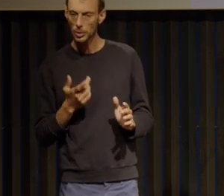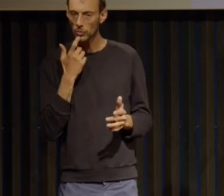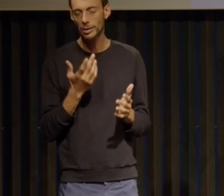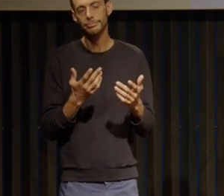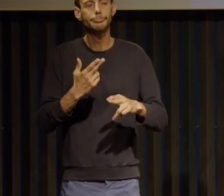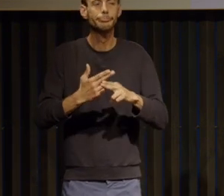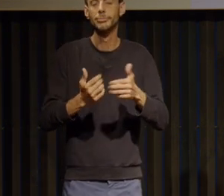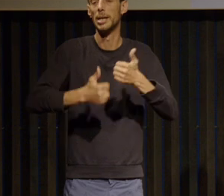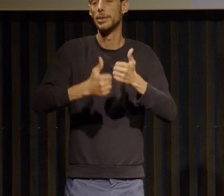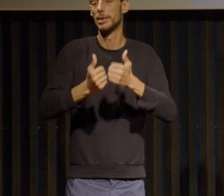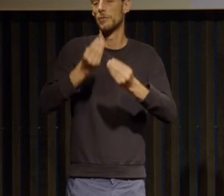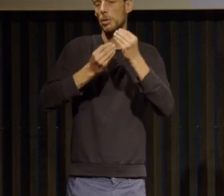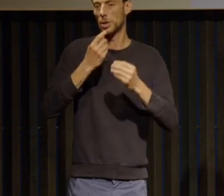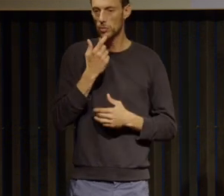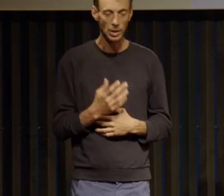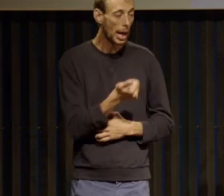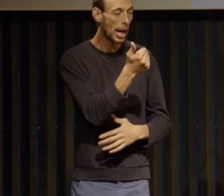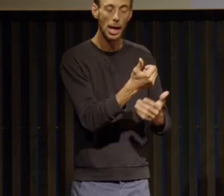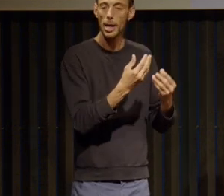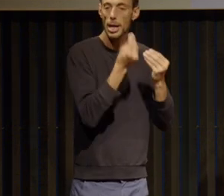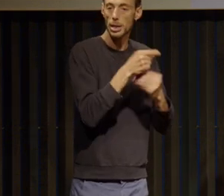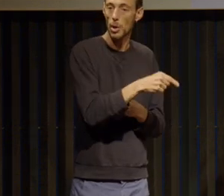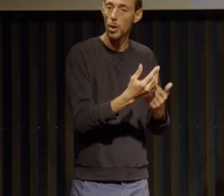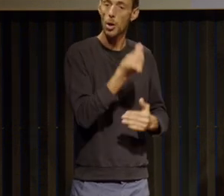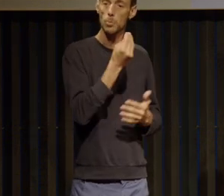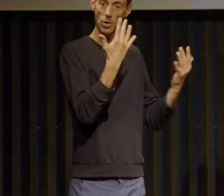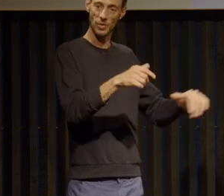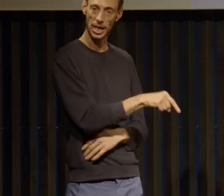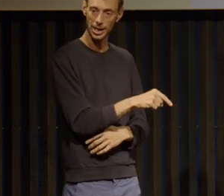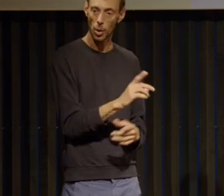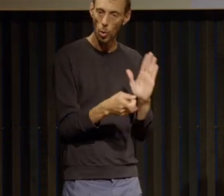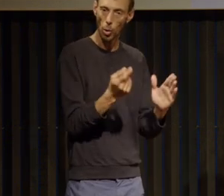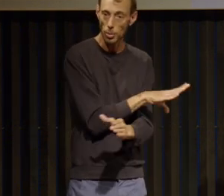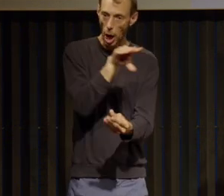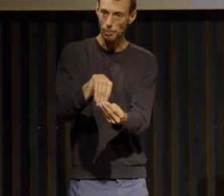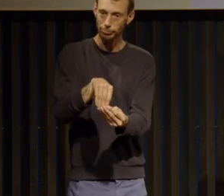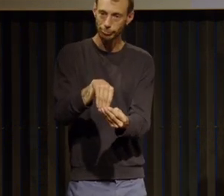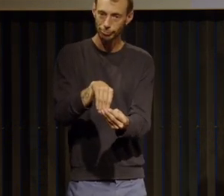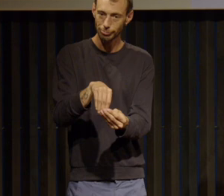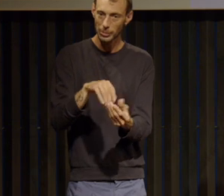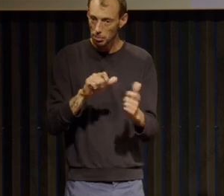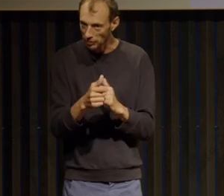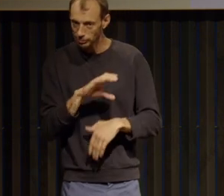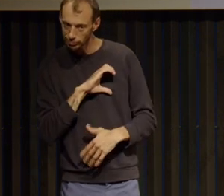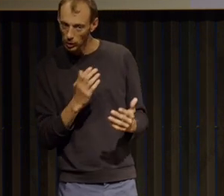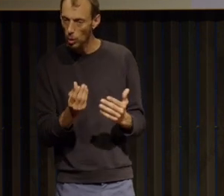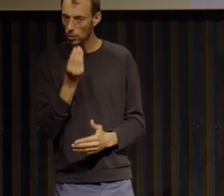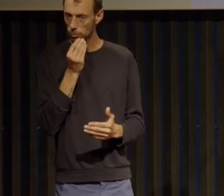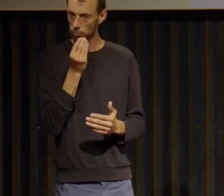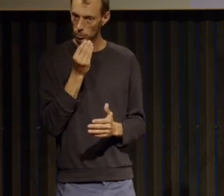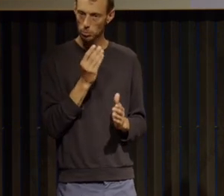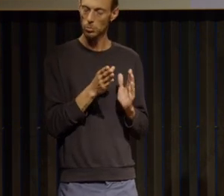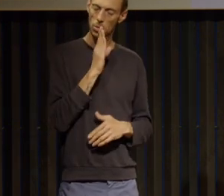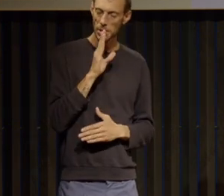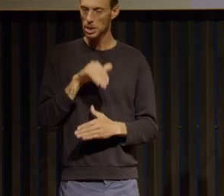réintroduire petit à petit un aliment puis un autre pour commencer à faire des repas réguliers etc. donc c'est vraiment très progressif et les